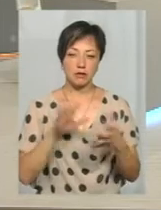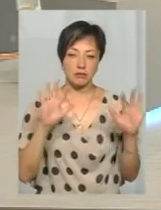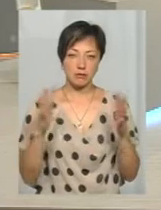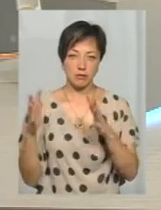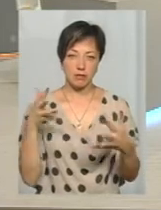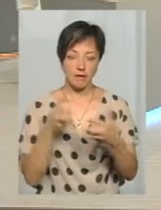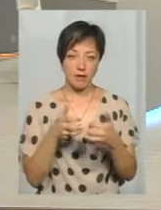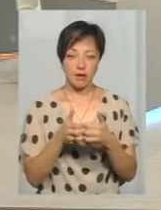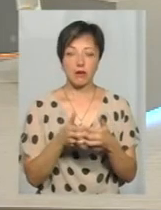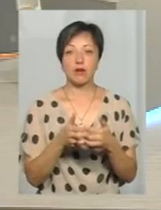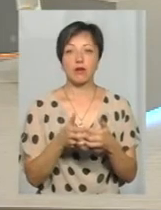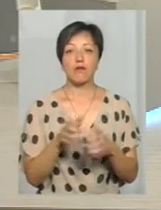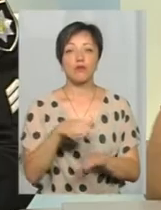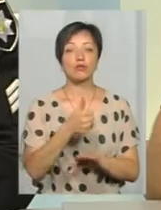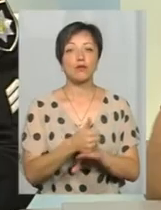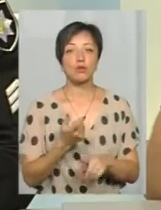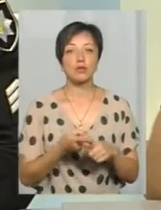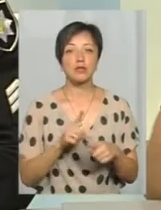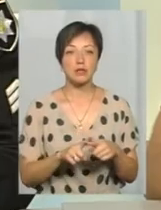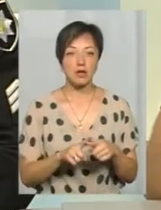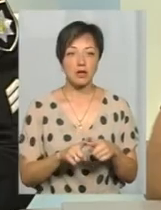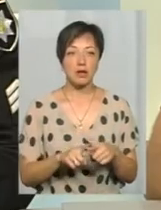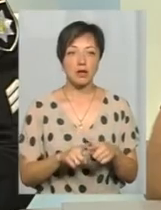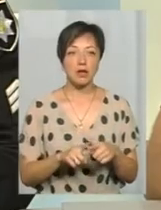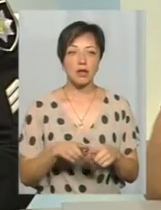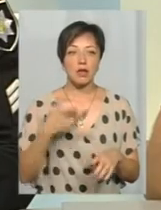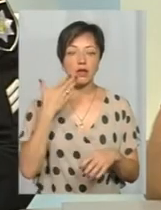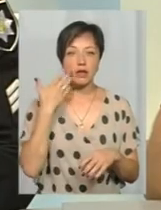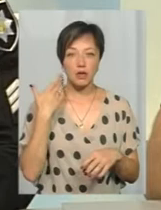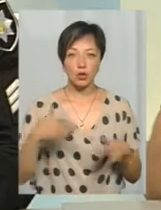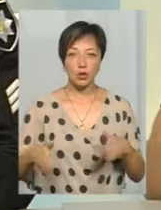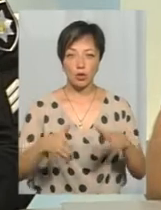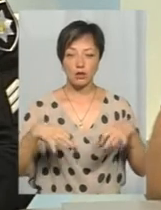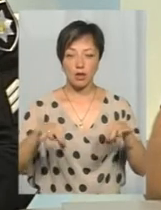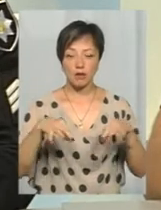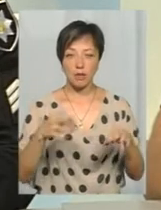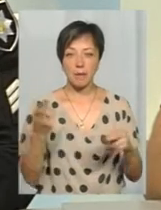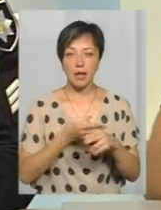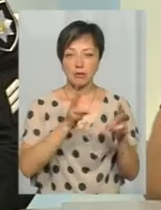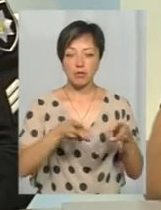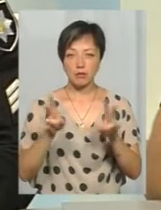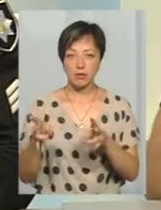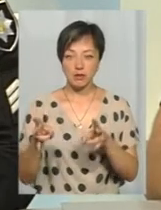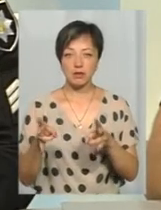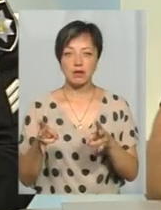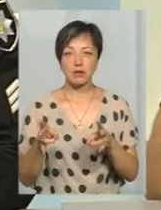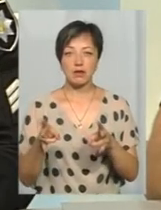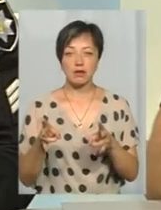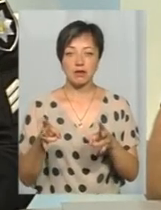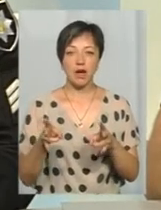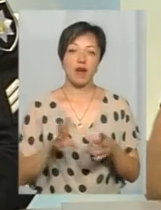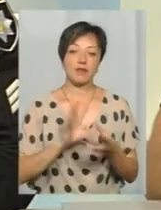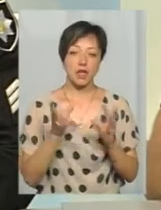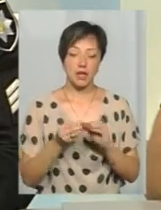транспортні пригоди. В основному це мілкі дорожні транспортні пригоди, без потерпілих, тобто з матеріальним збитком. Але